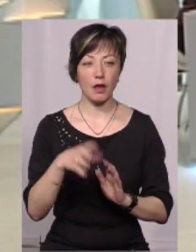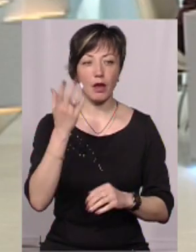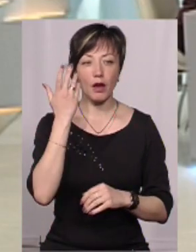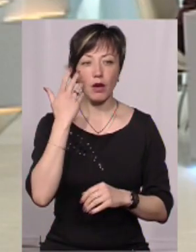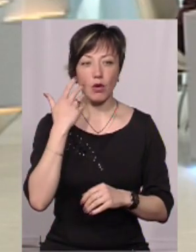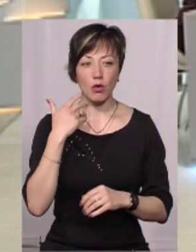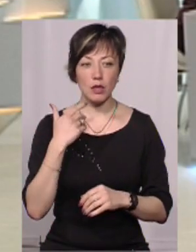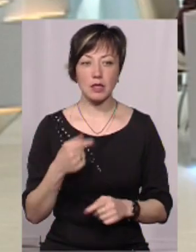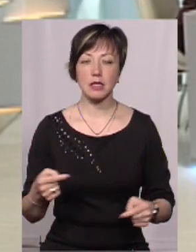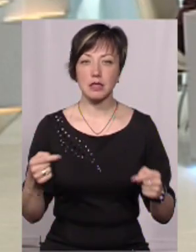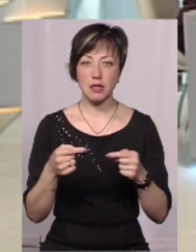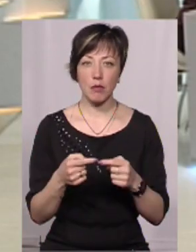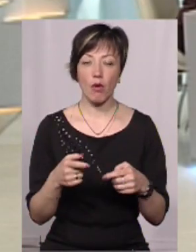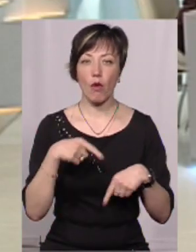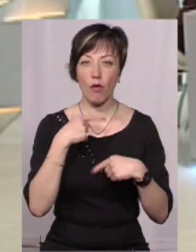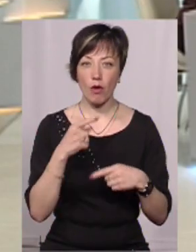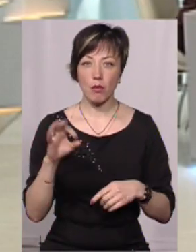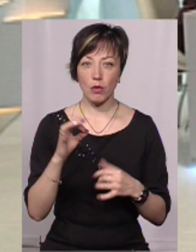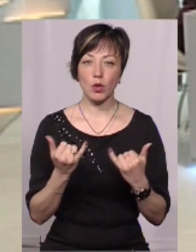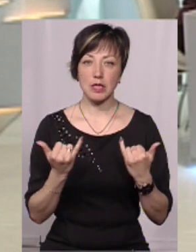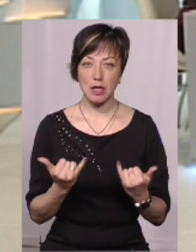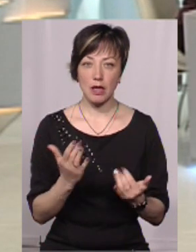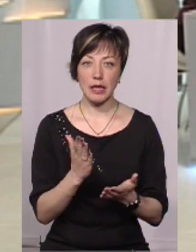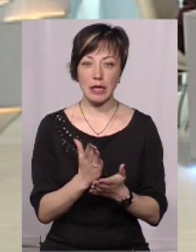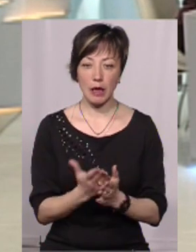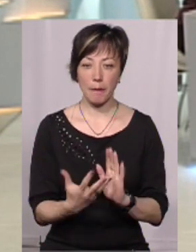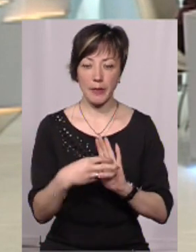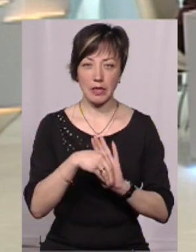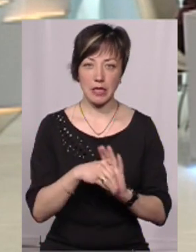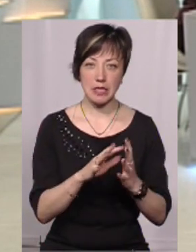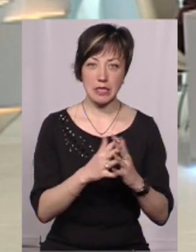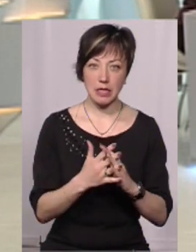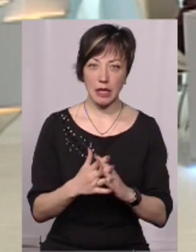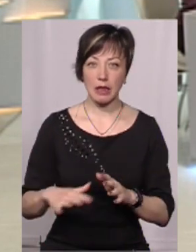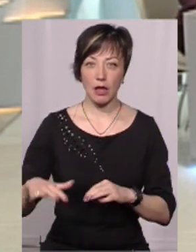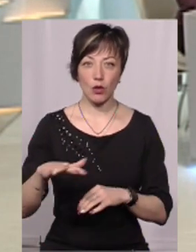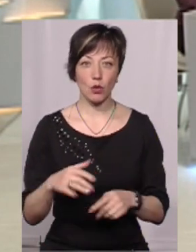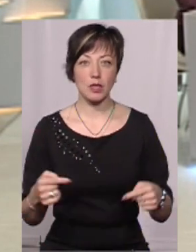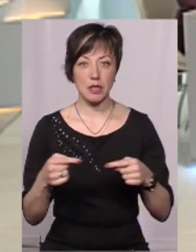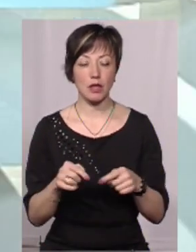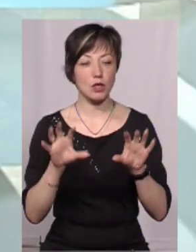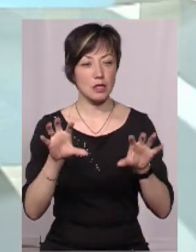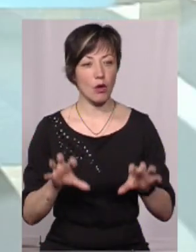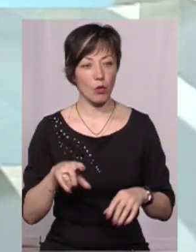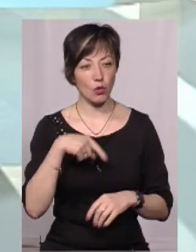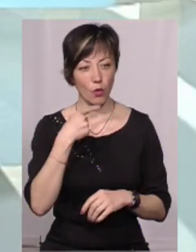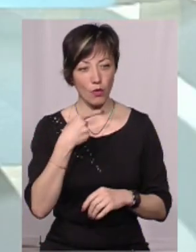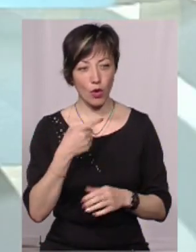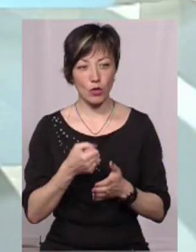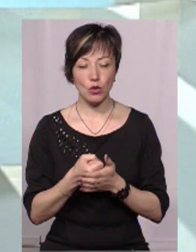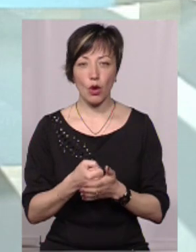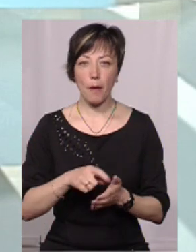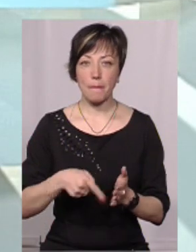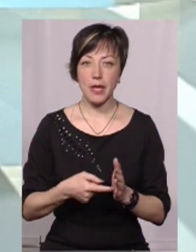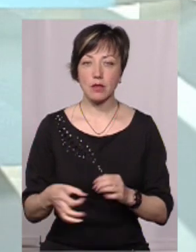Коли саме говоримо за зараз, є приєднання сільських або селищних територій, якщо згідно закону ми говоримо, до